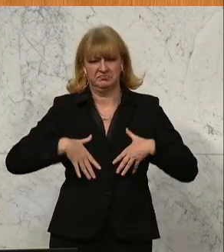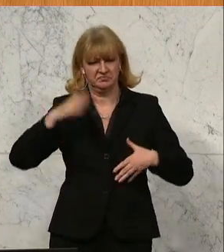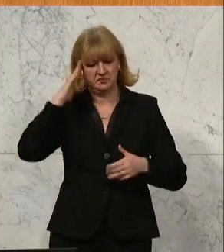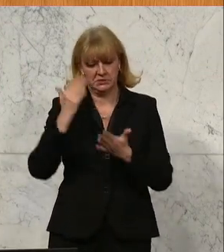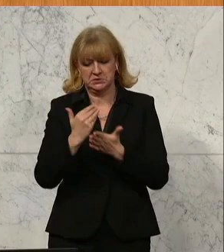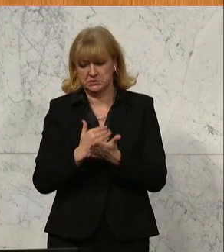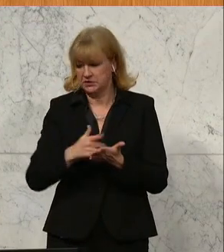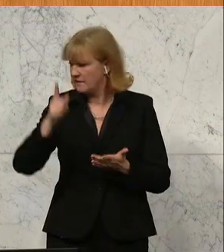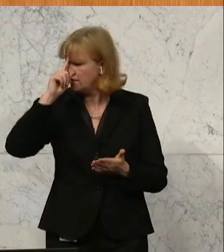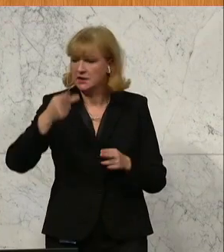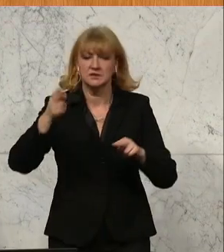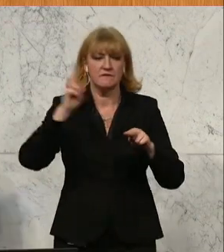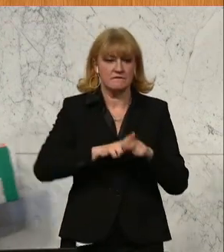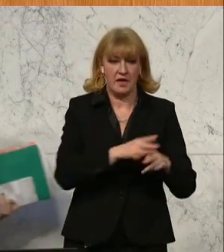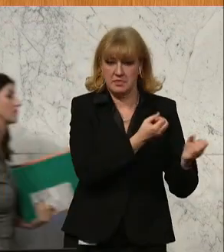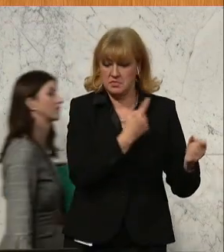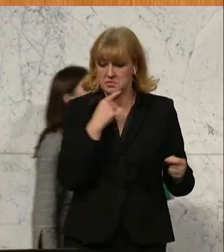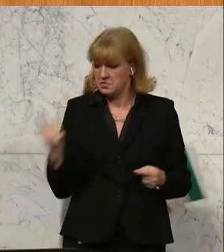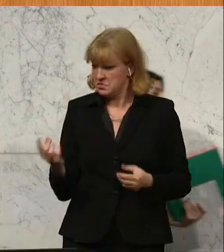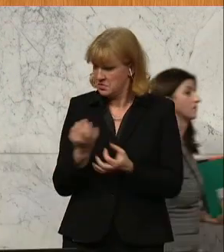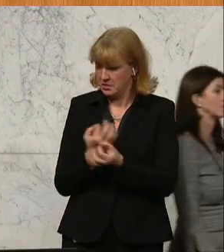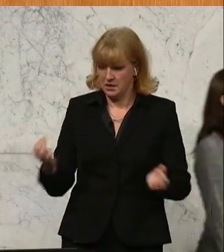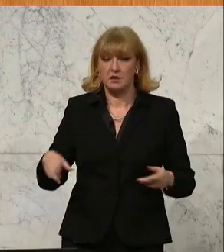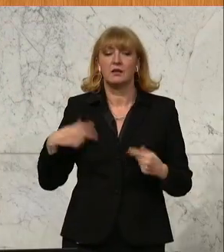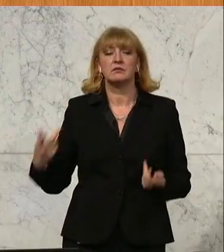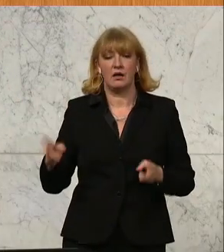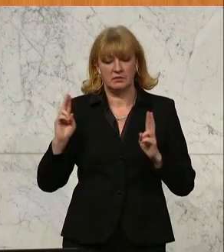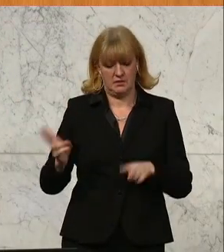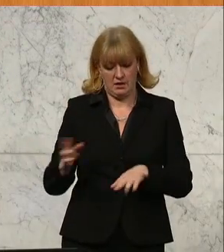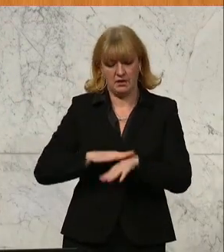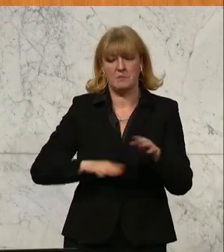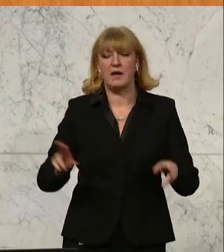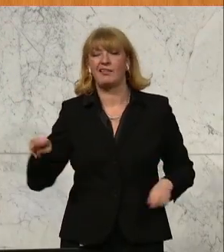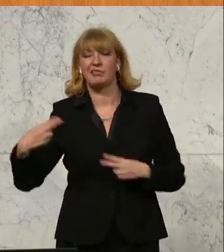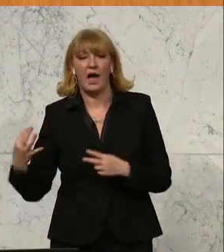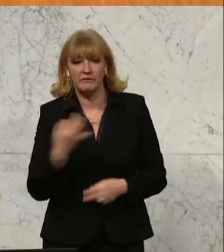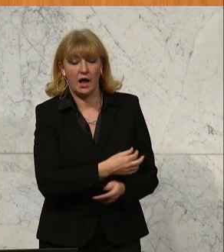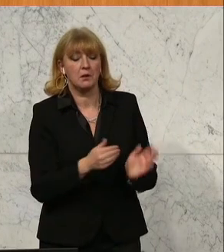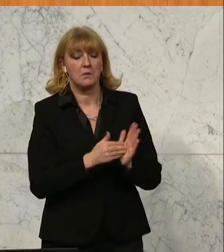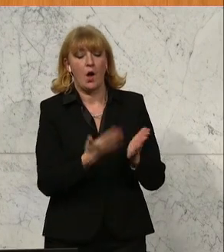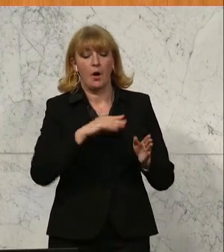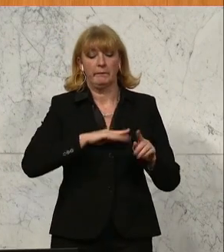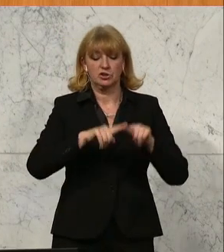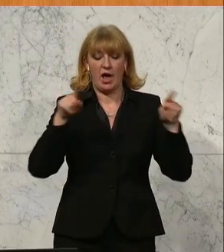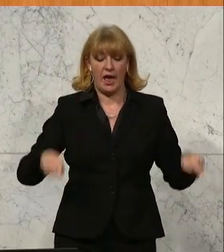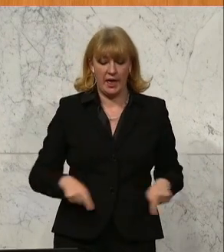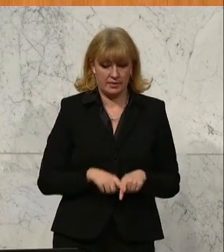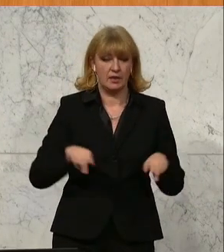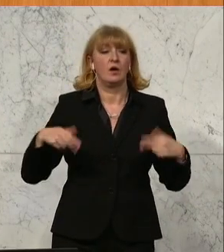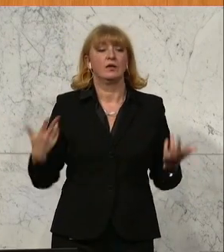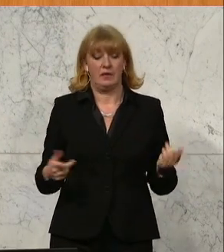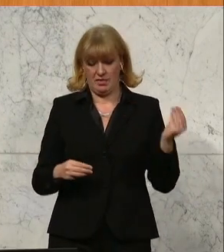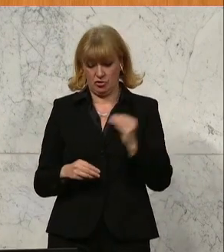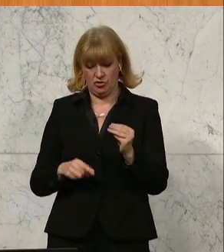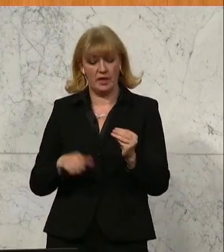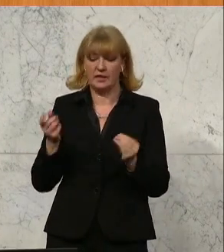dass sie, wenn Ihnen die Auskunft verweigert wird, Sie bei der Gemeinde nachfragen müssen, dass Sie einen Bescheid bekommen, dem drinsteht, dass Ihnen die Auskunft verweigert